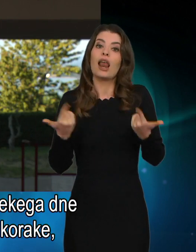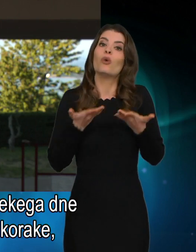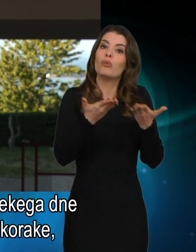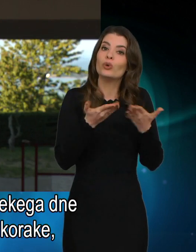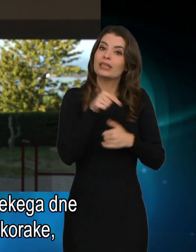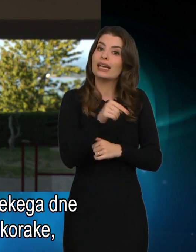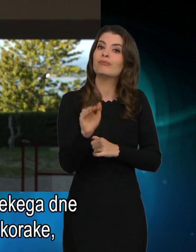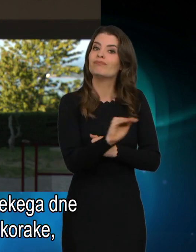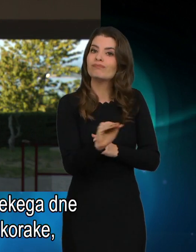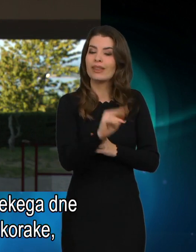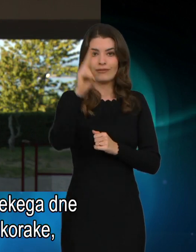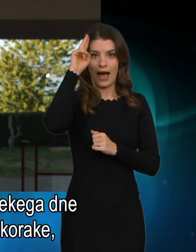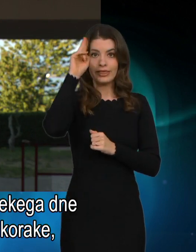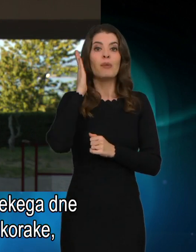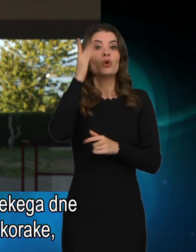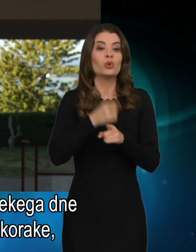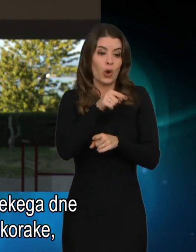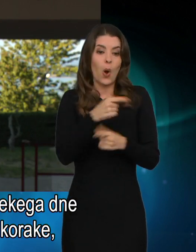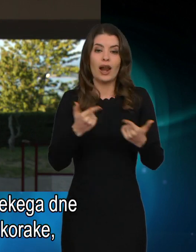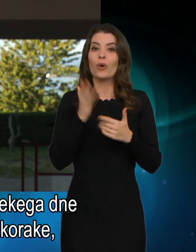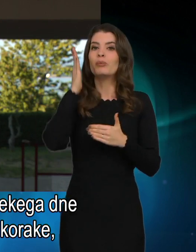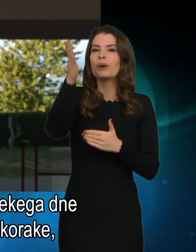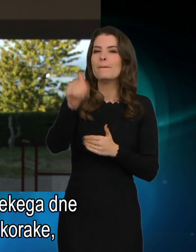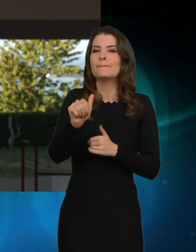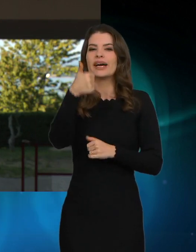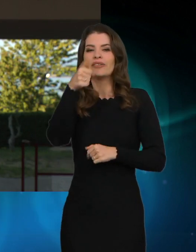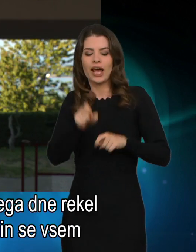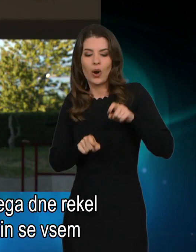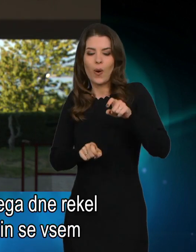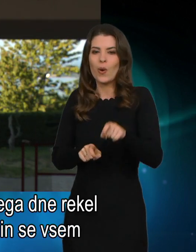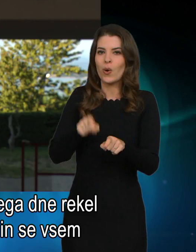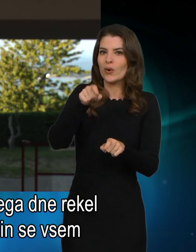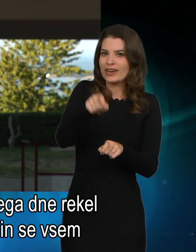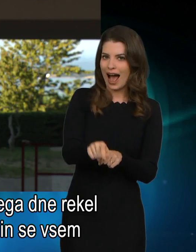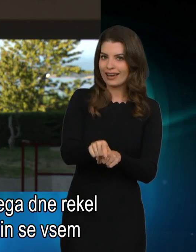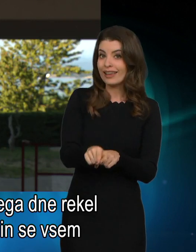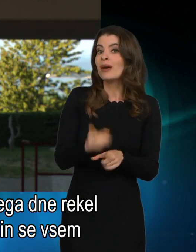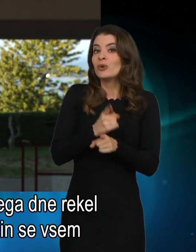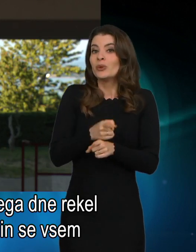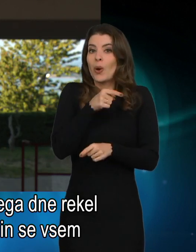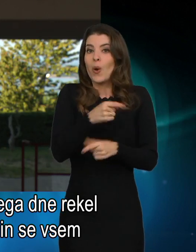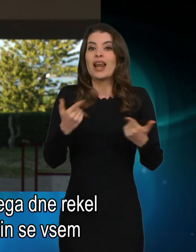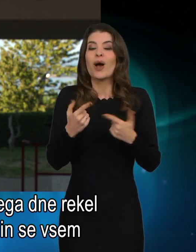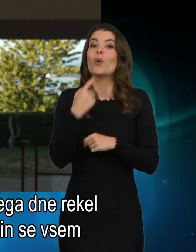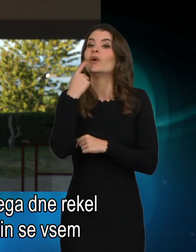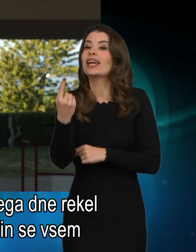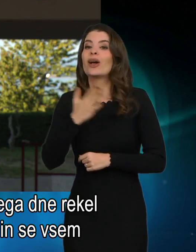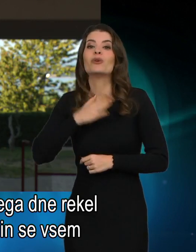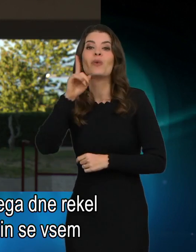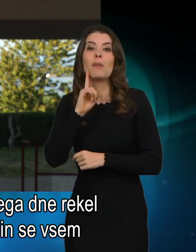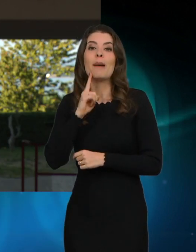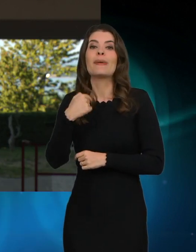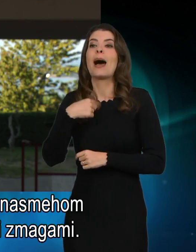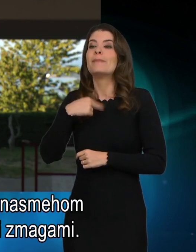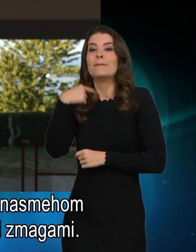da bo lahko tudi on nekega dne naredil svoje prve korake, da bo lahko tudi on nekega dne rekel v mamici, rad te imam